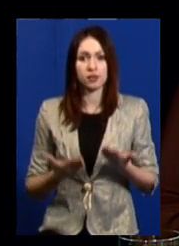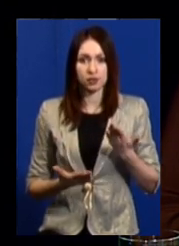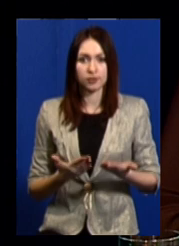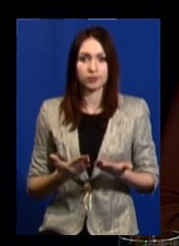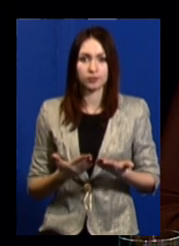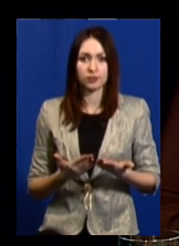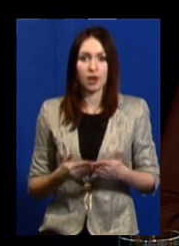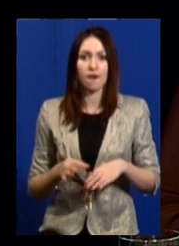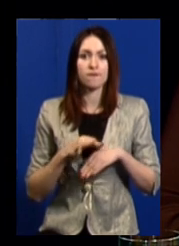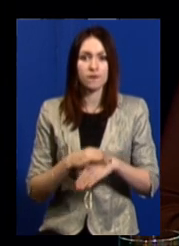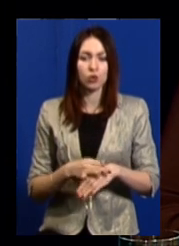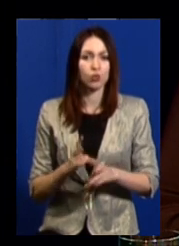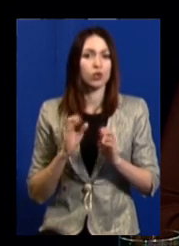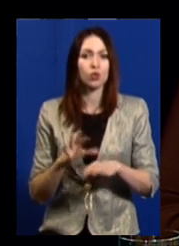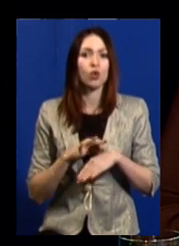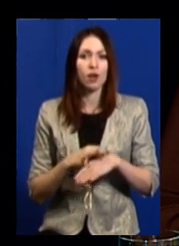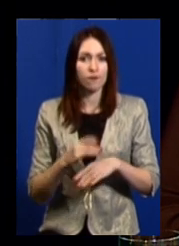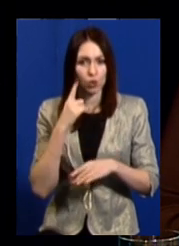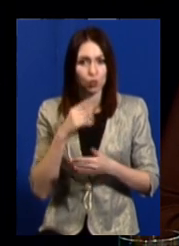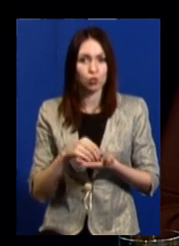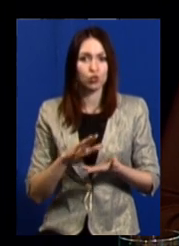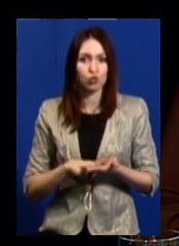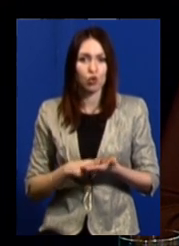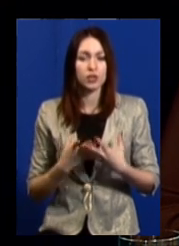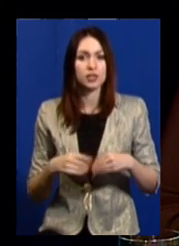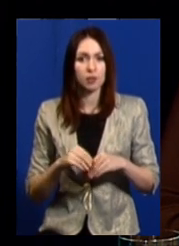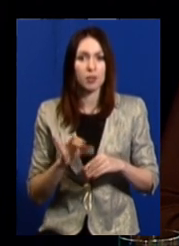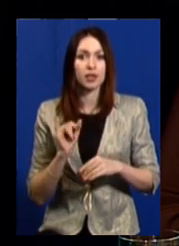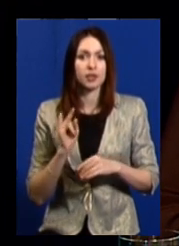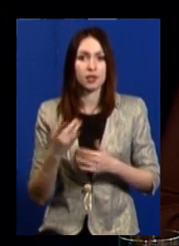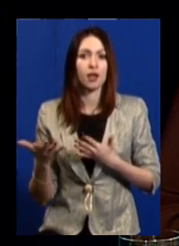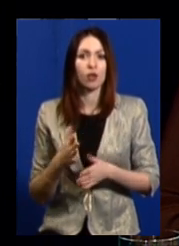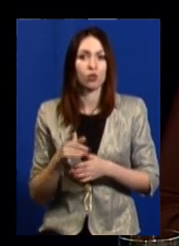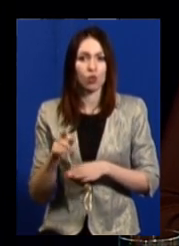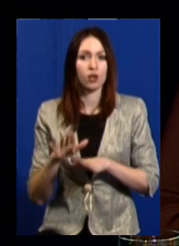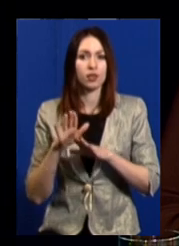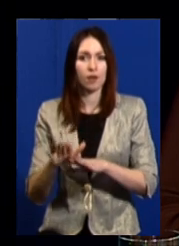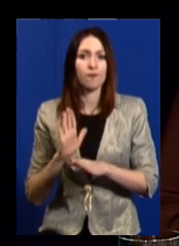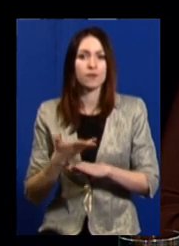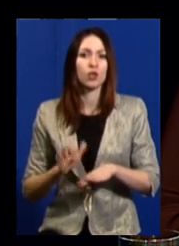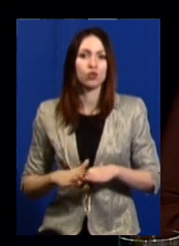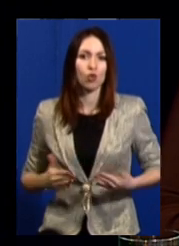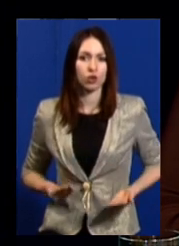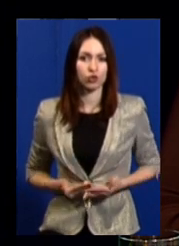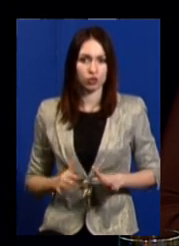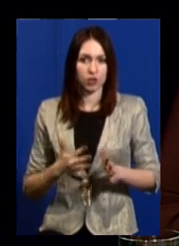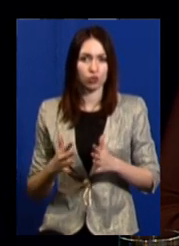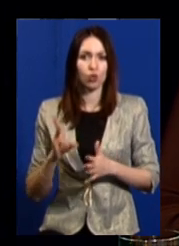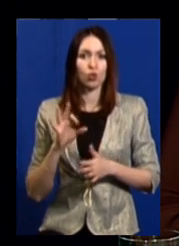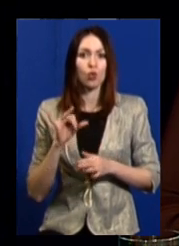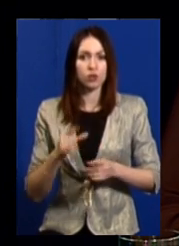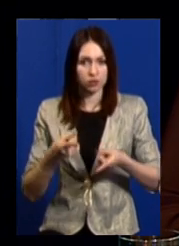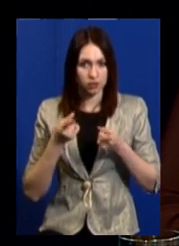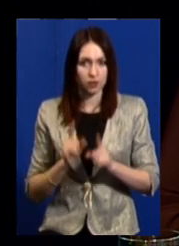Якщо не тільки ведуть облік сімей і дітей, які перебувають у складних життєвих обставинах, а і